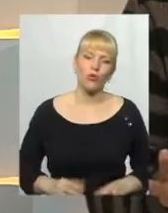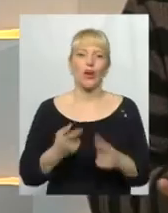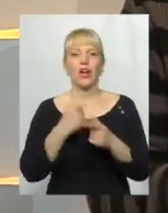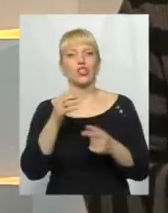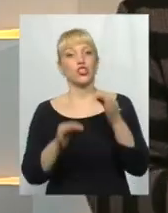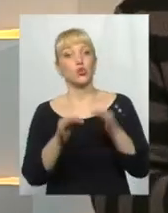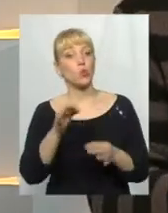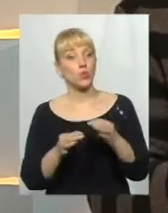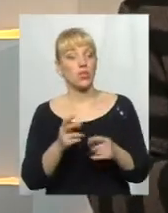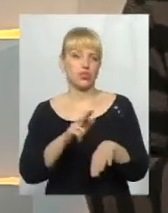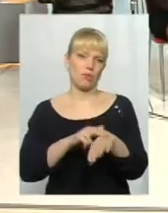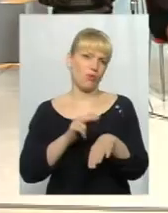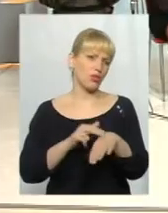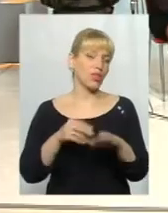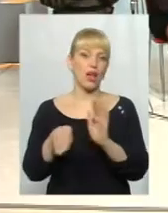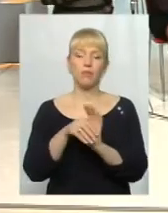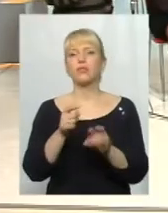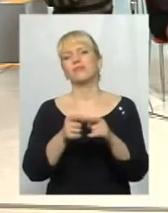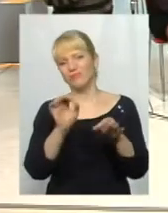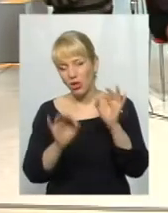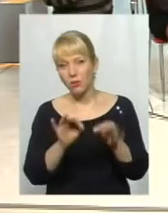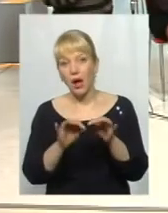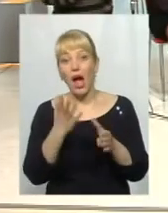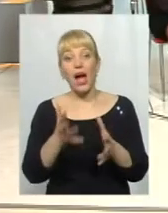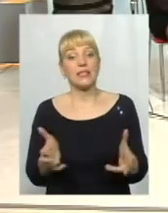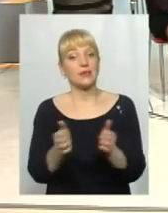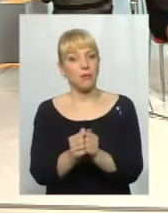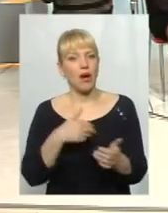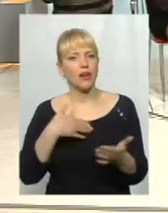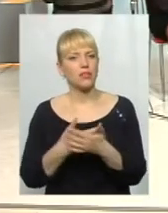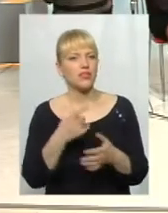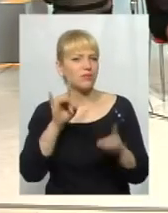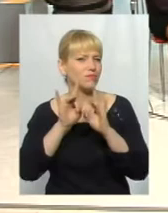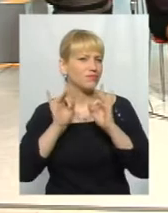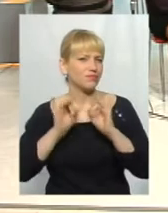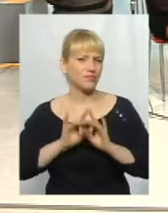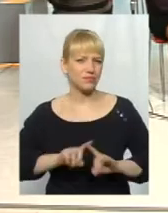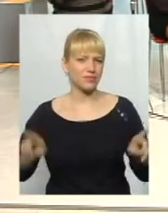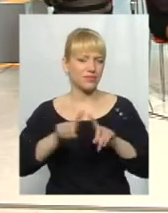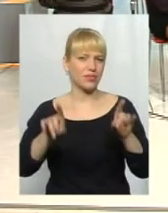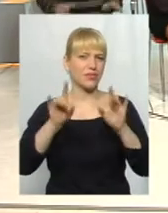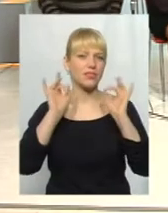поліцейського на хабарі, це нормально. А як зловили активіста, то треба зробити такий галас. Тобто,